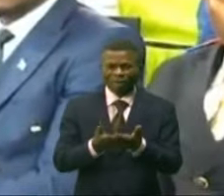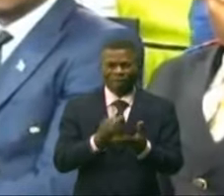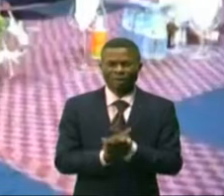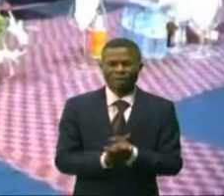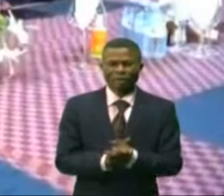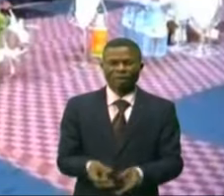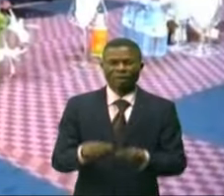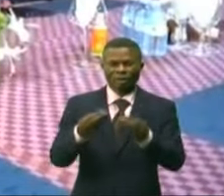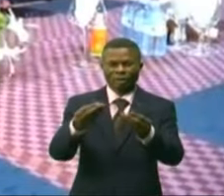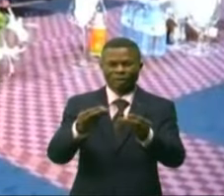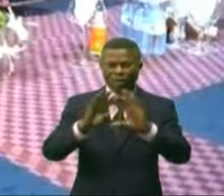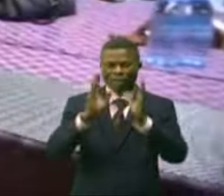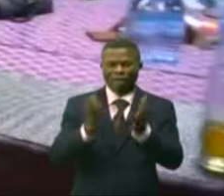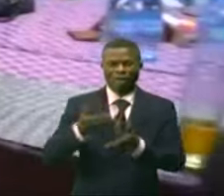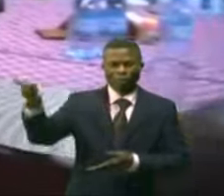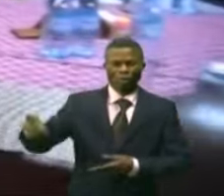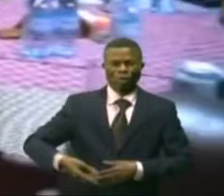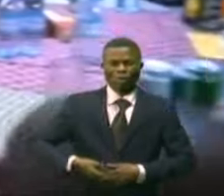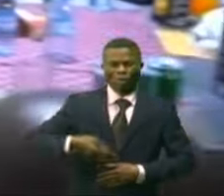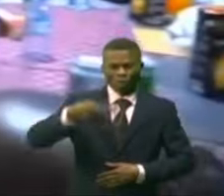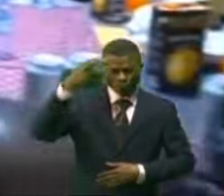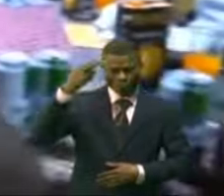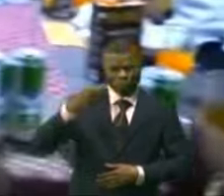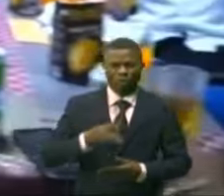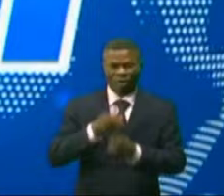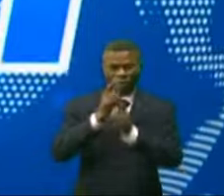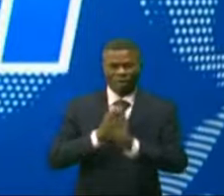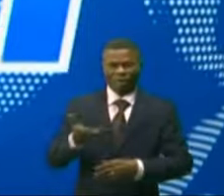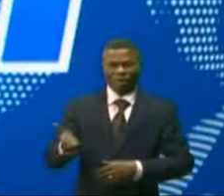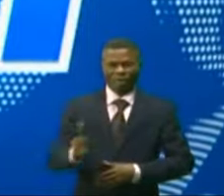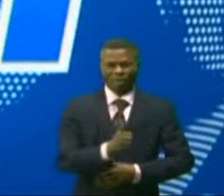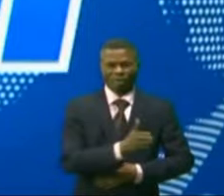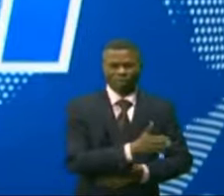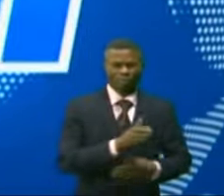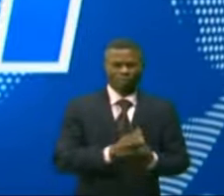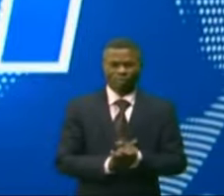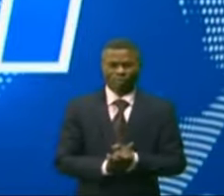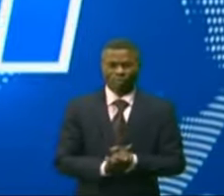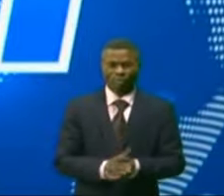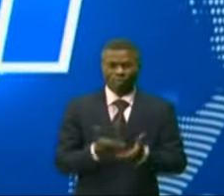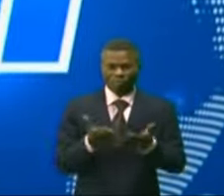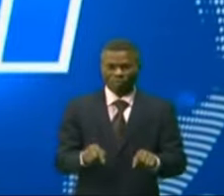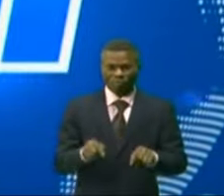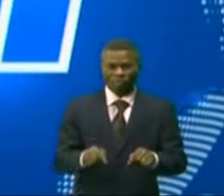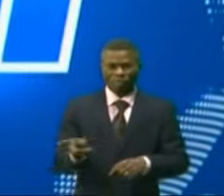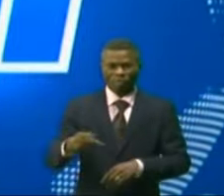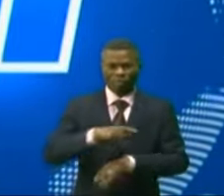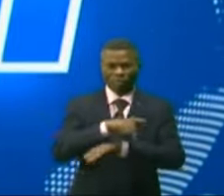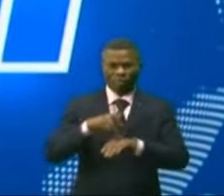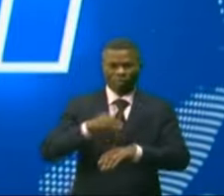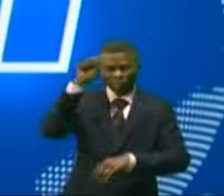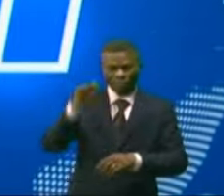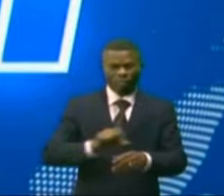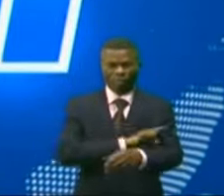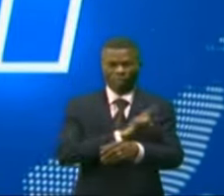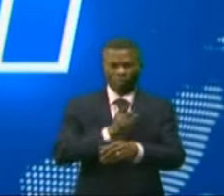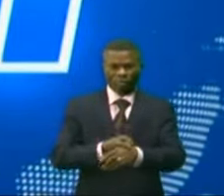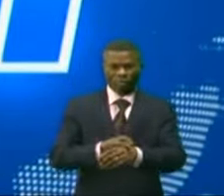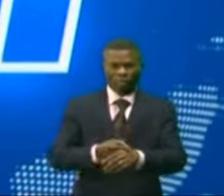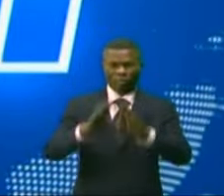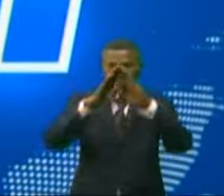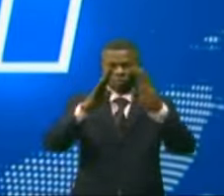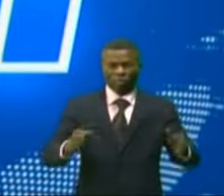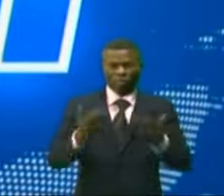offre à ses invités d'honneur et à leur suite. De l'autre côté, dans la province du Sud, Kivu, les hommes des